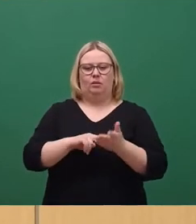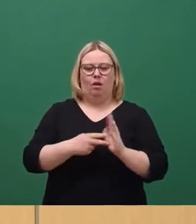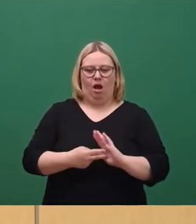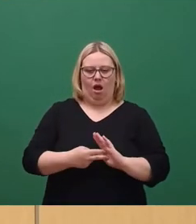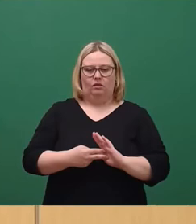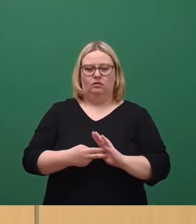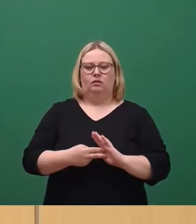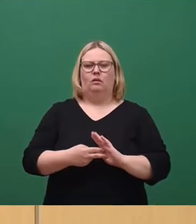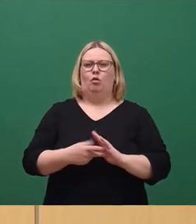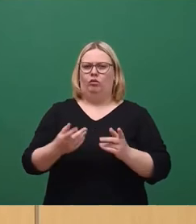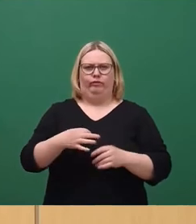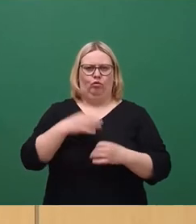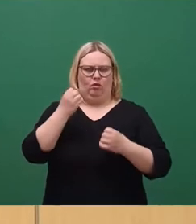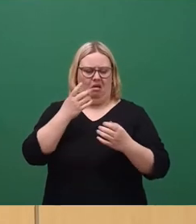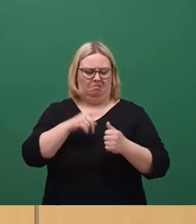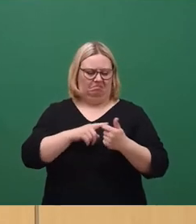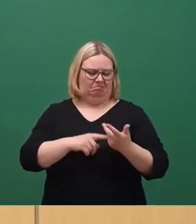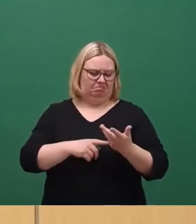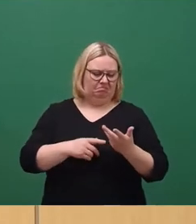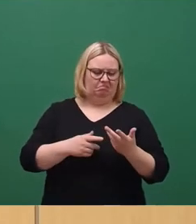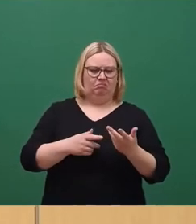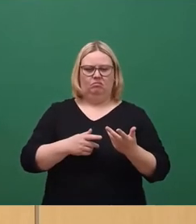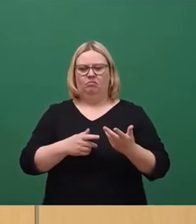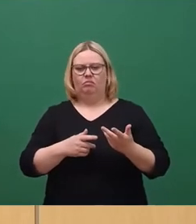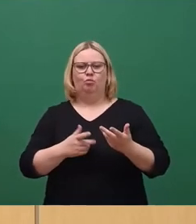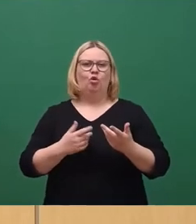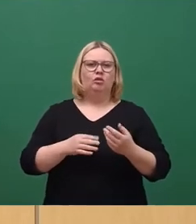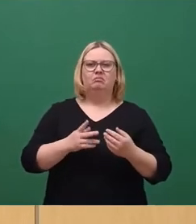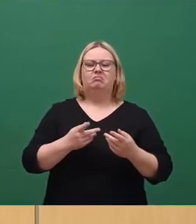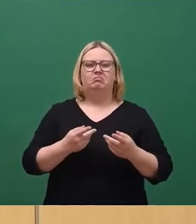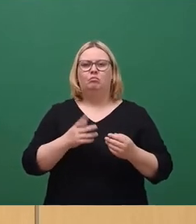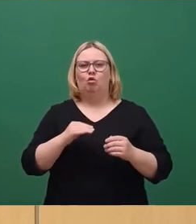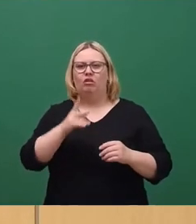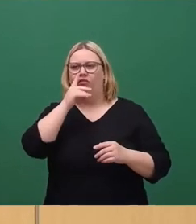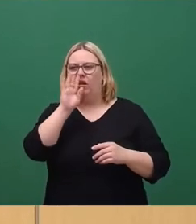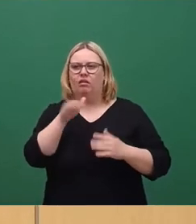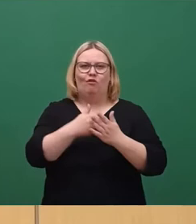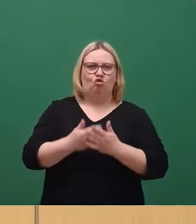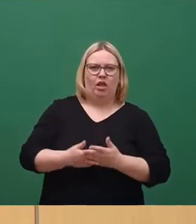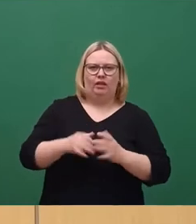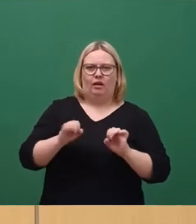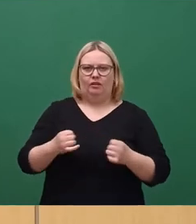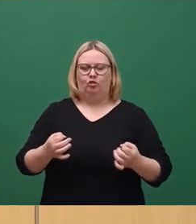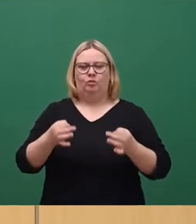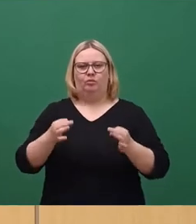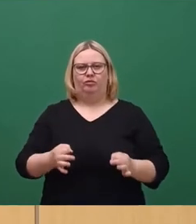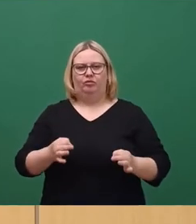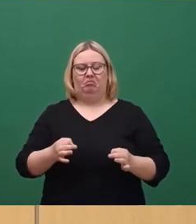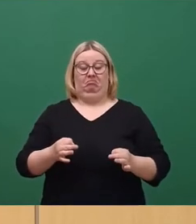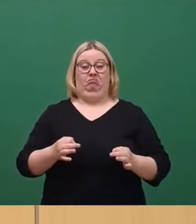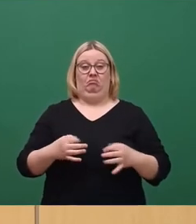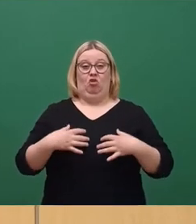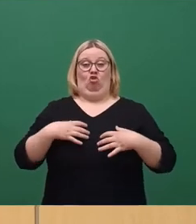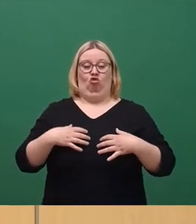vornherein eigentlich klar, ja, irgendwie, man kann es eigentlich niemandem richtig machen mit den Sparvorschlägen. Und plötzlich, wir waren sehr erschrocken und